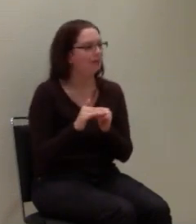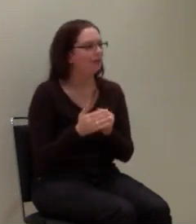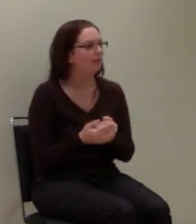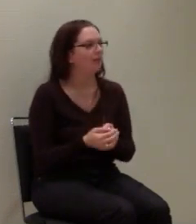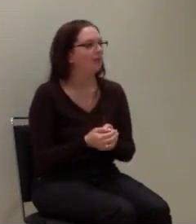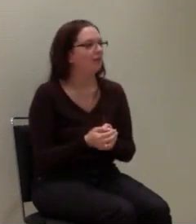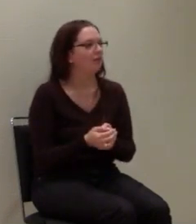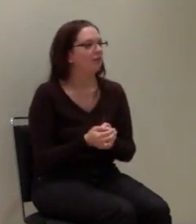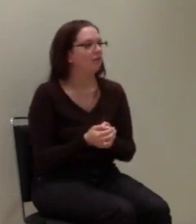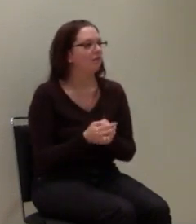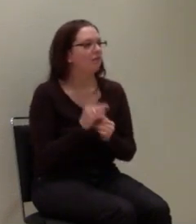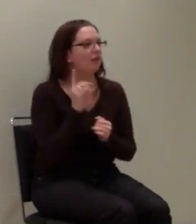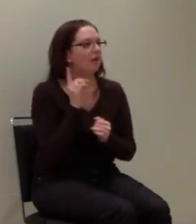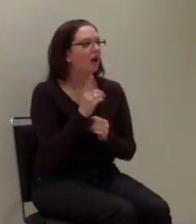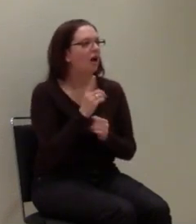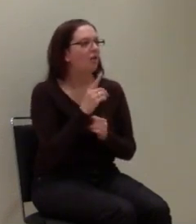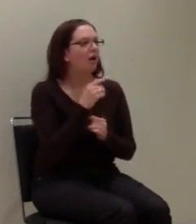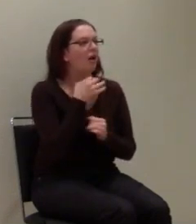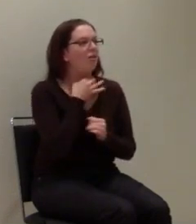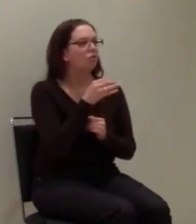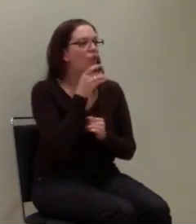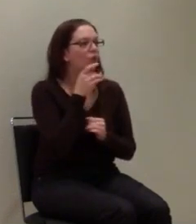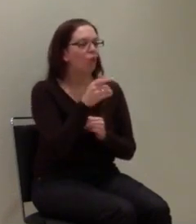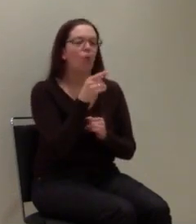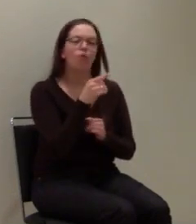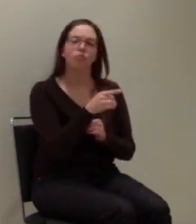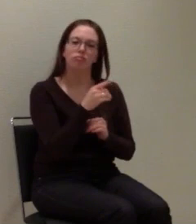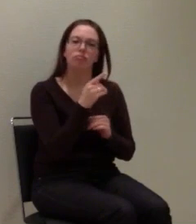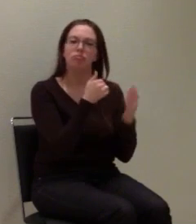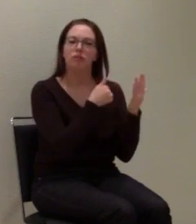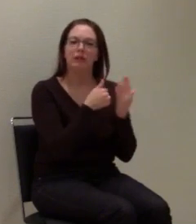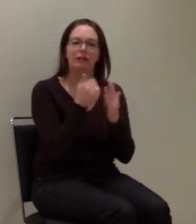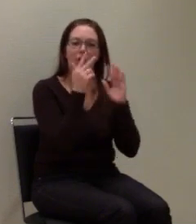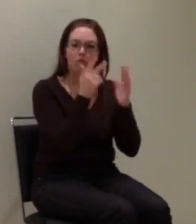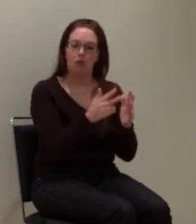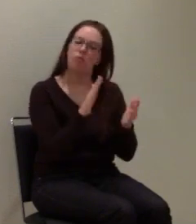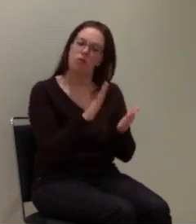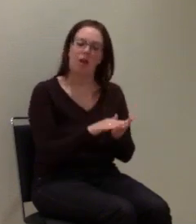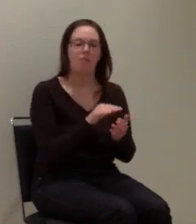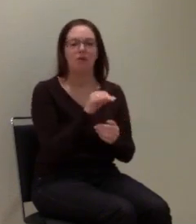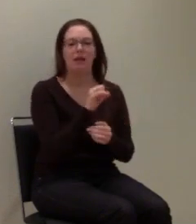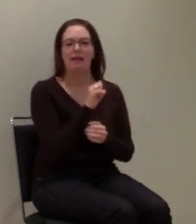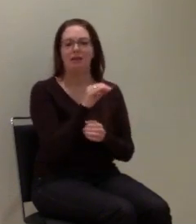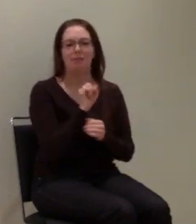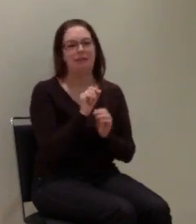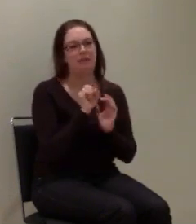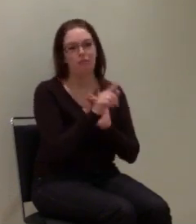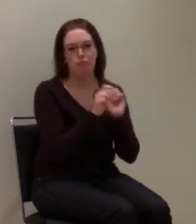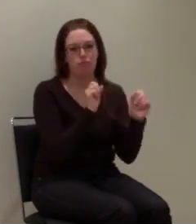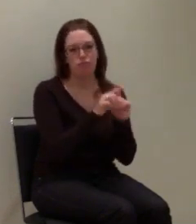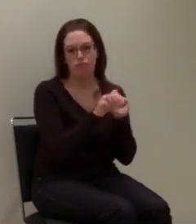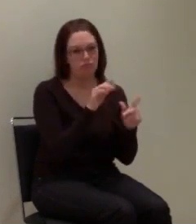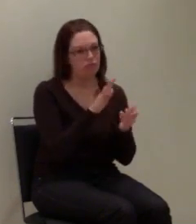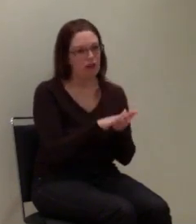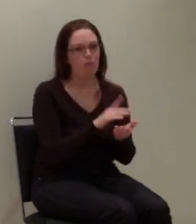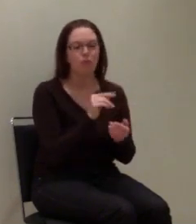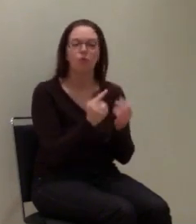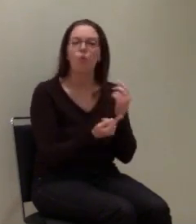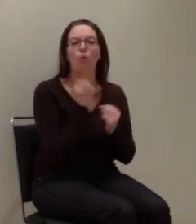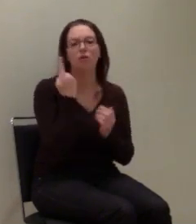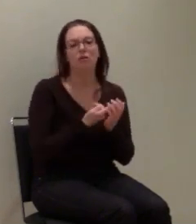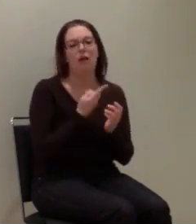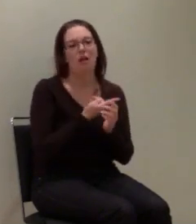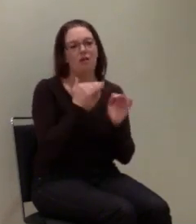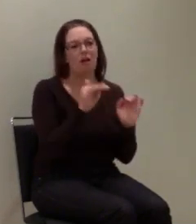Aber die haben trotzdem irgendwie 6.800 Notrufe per SMS dort abgesendet in Schweden. Das ist schon eine ziemlich, ziemlich hohe Zahl.